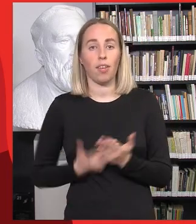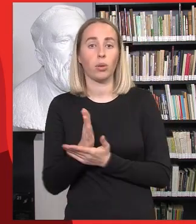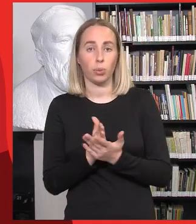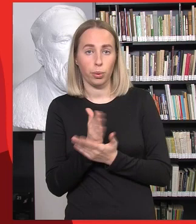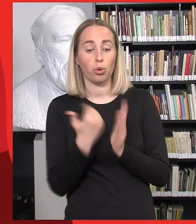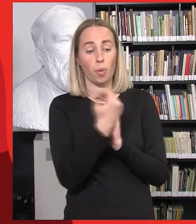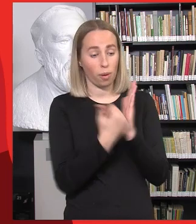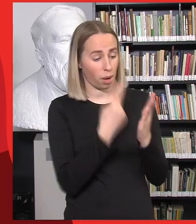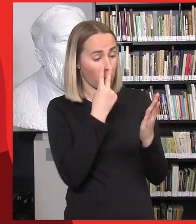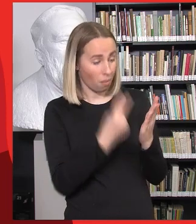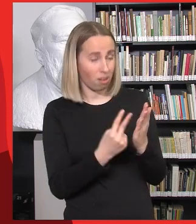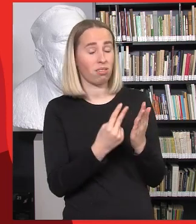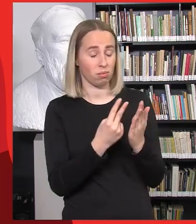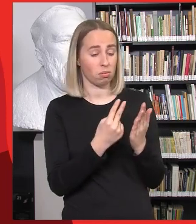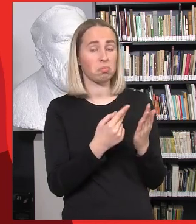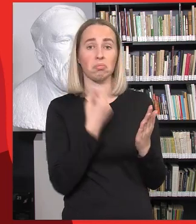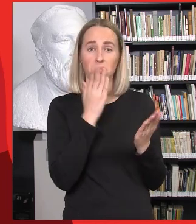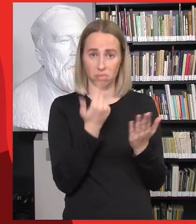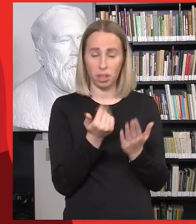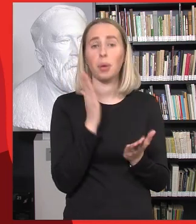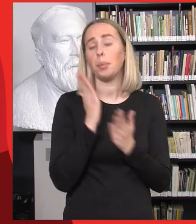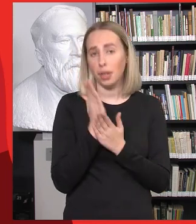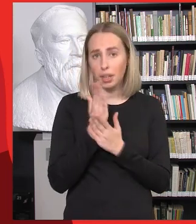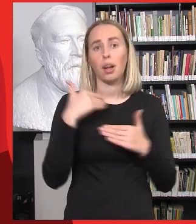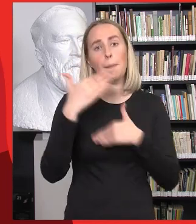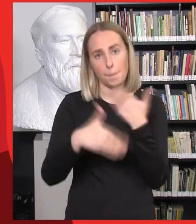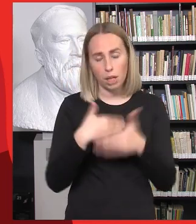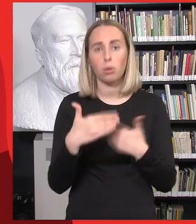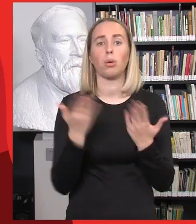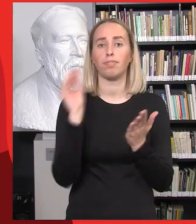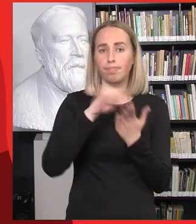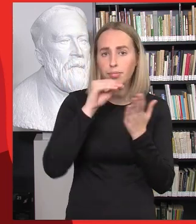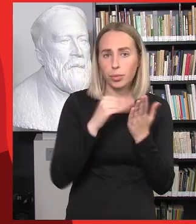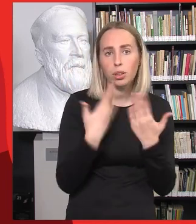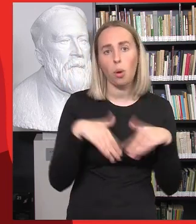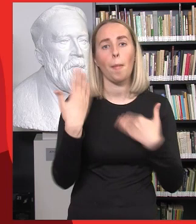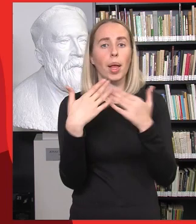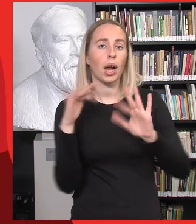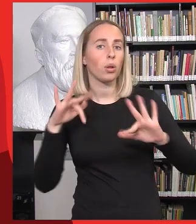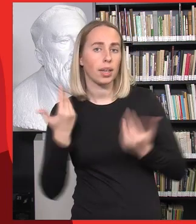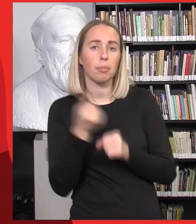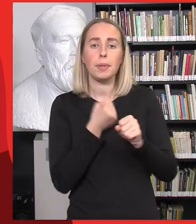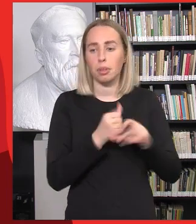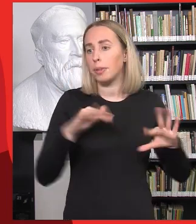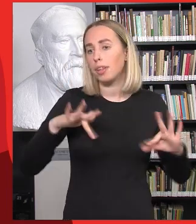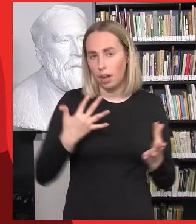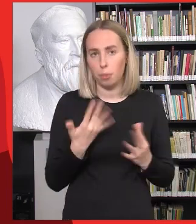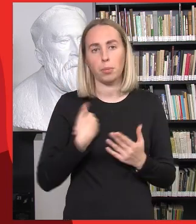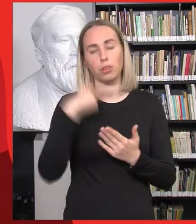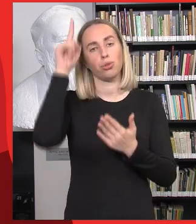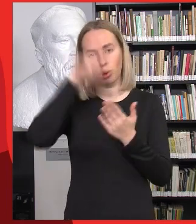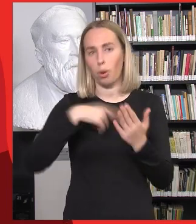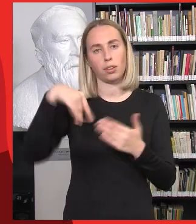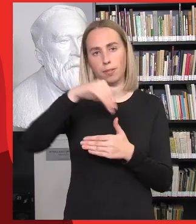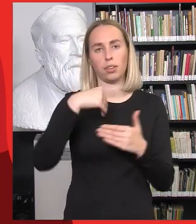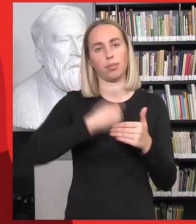matau, kad prie to judama ir kad yra nurodyti metodai, kuriais galbūt reikėtų kalbėti, su kuriais reikėtų dirbti, tai aš tikiu, kad viskas pagerės.